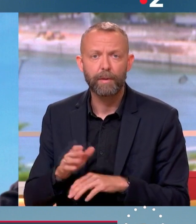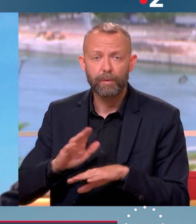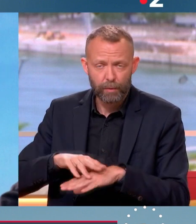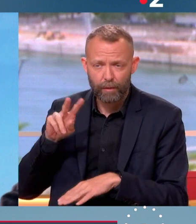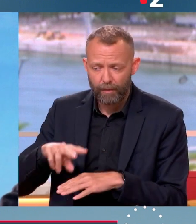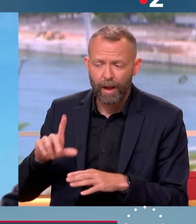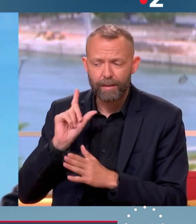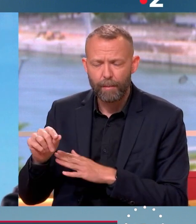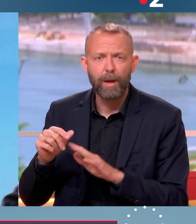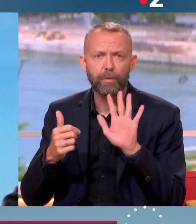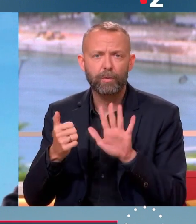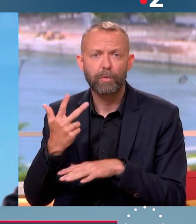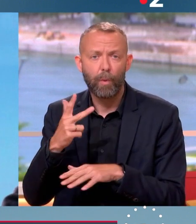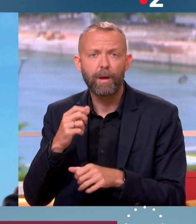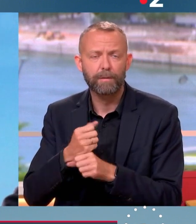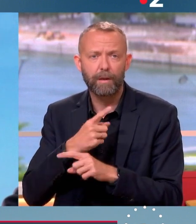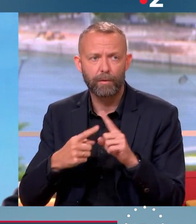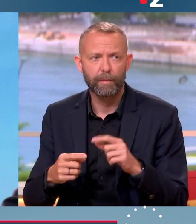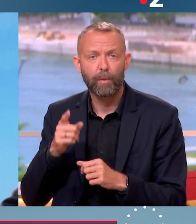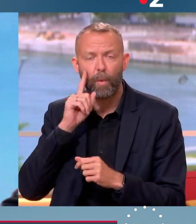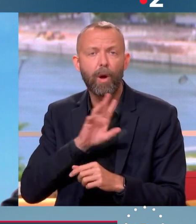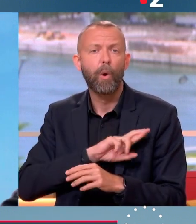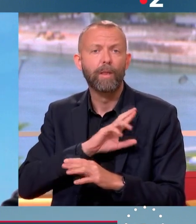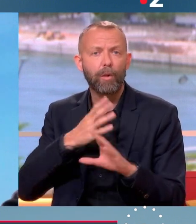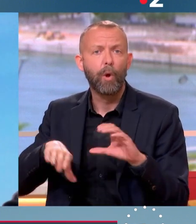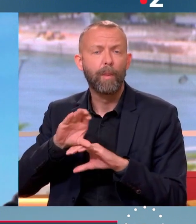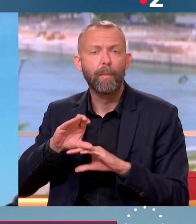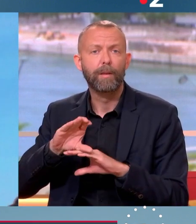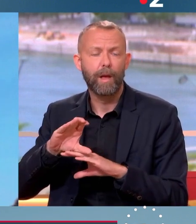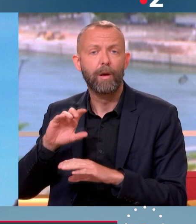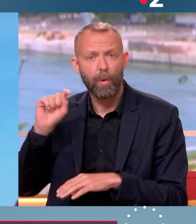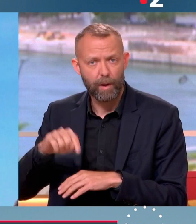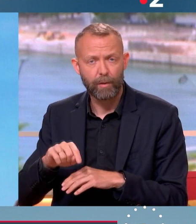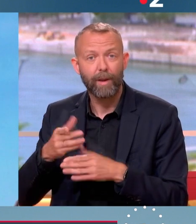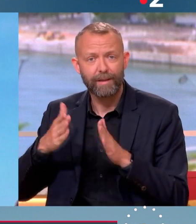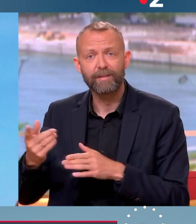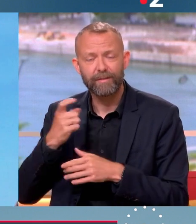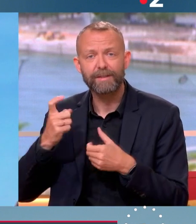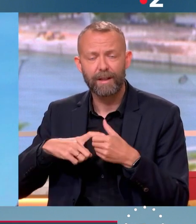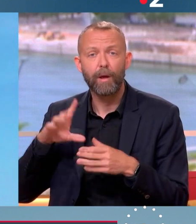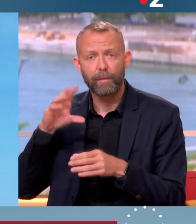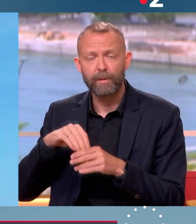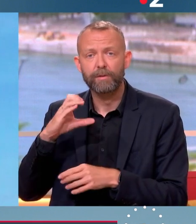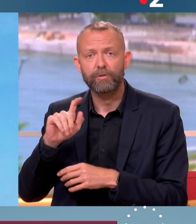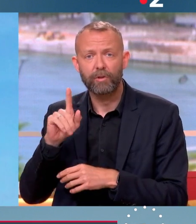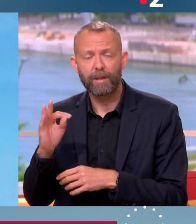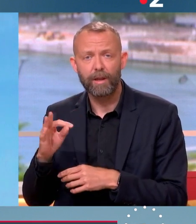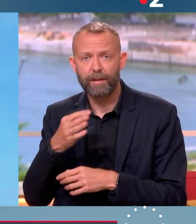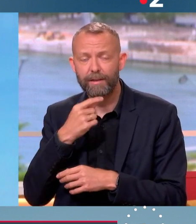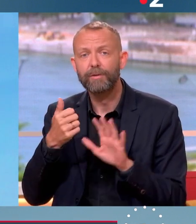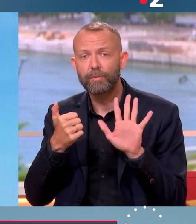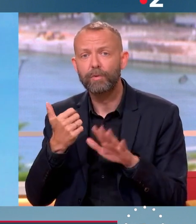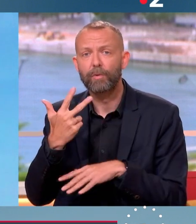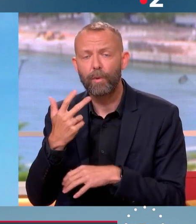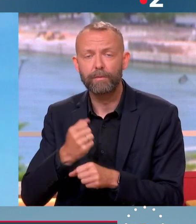départ à la retraite, c'est 63 ans et demi, parce que la retraite complémentaire obligatoire, décidée par les syndicats, dont la CGT, c'est précisément 63 ans.